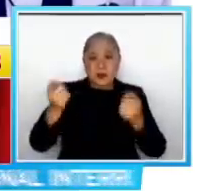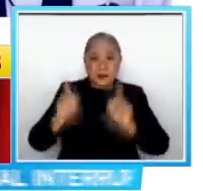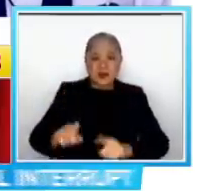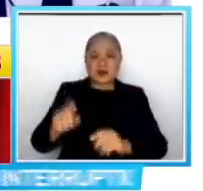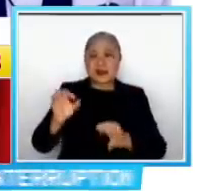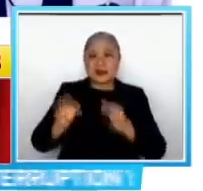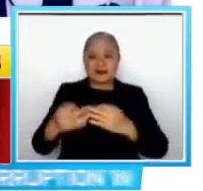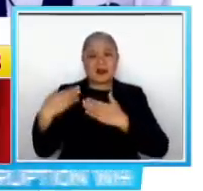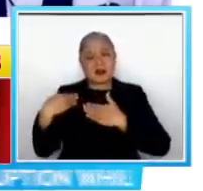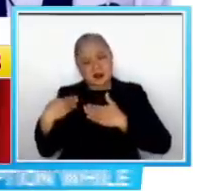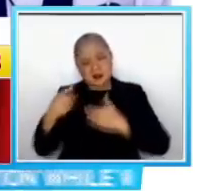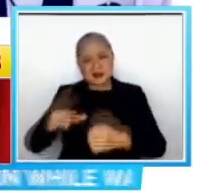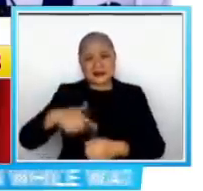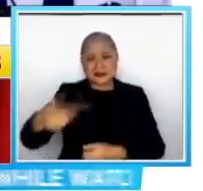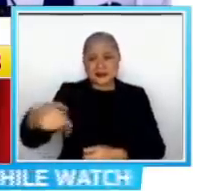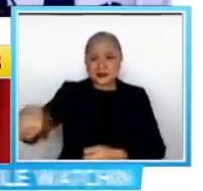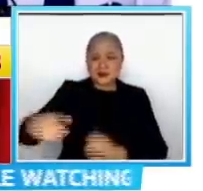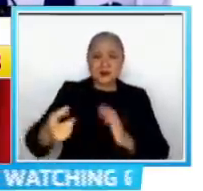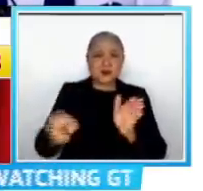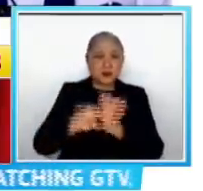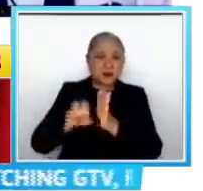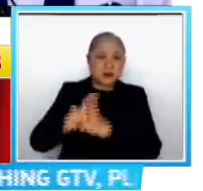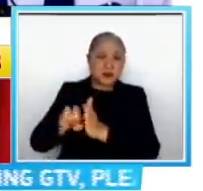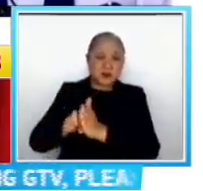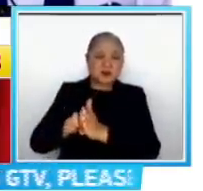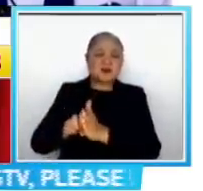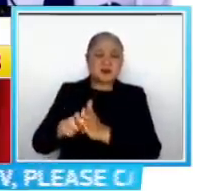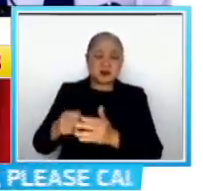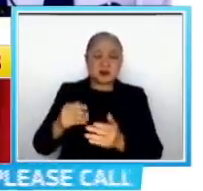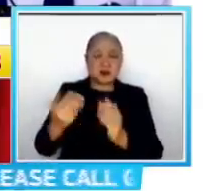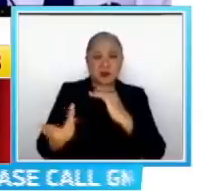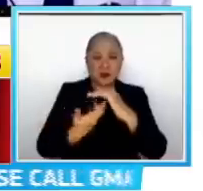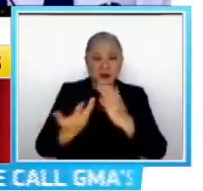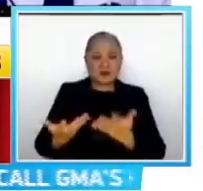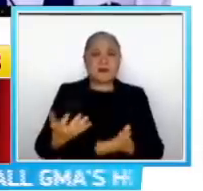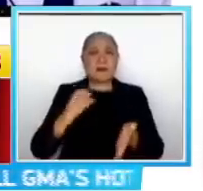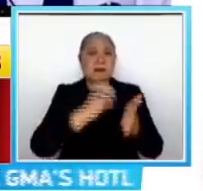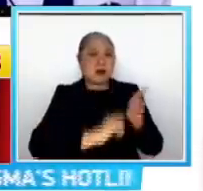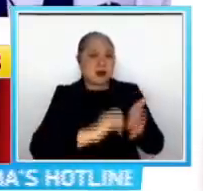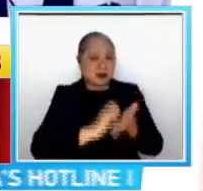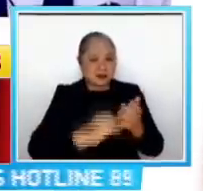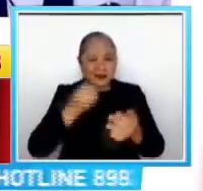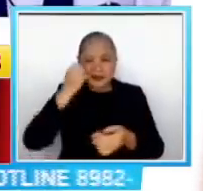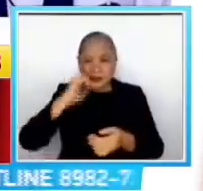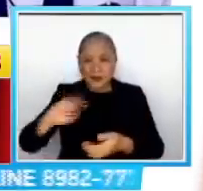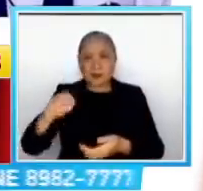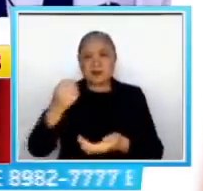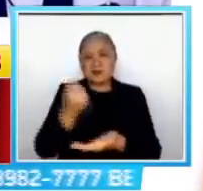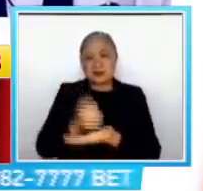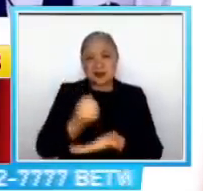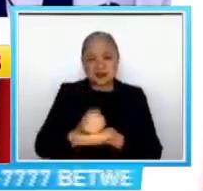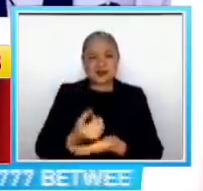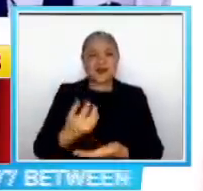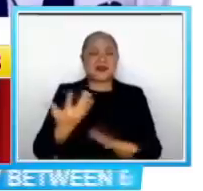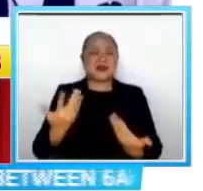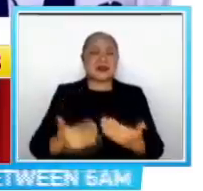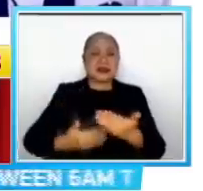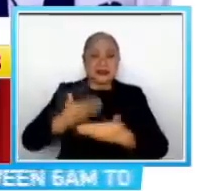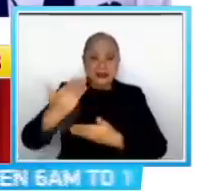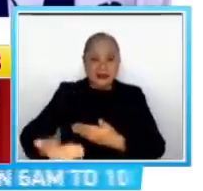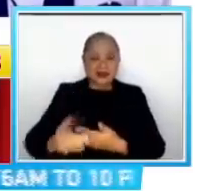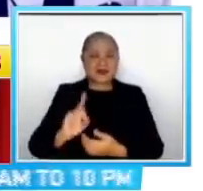burden sa mga commuters po, bababawasan po yung kanilang take home Pag nabawasan yung kanilang take home, ang next po na